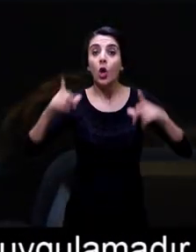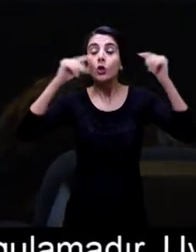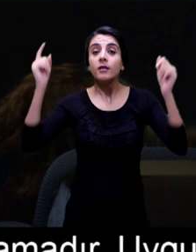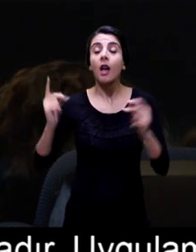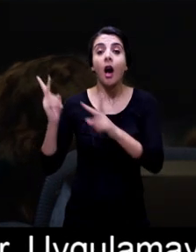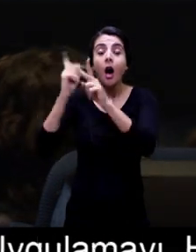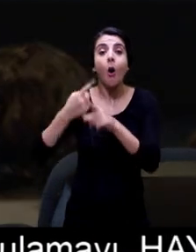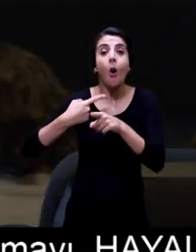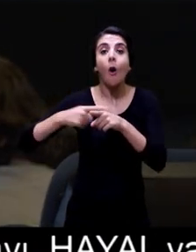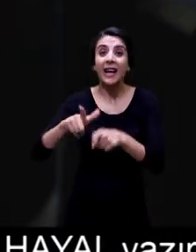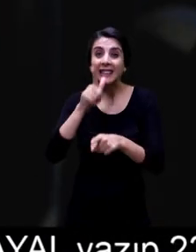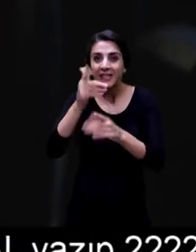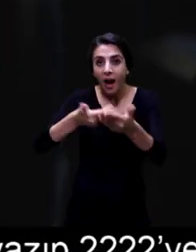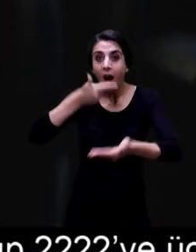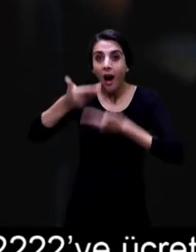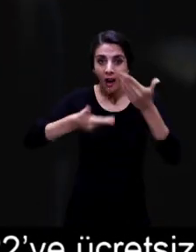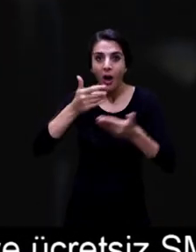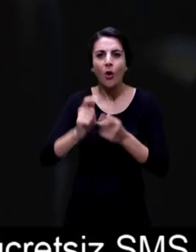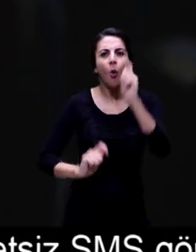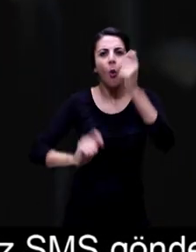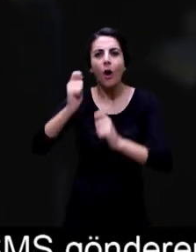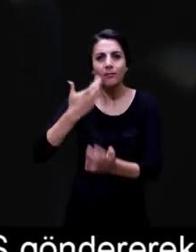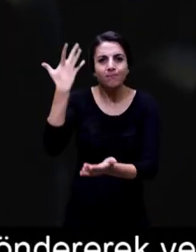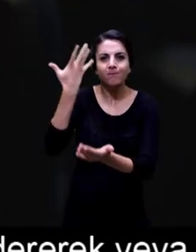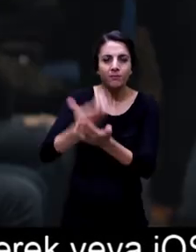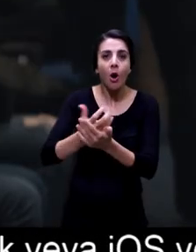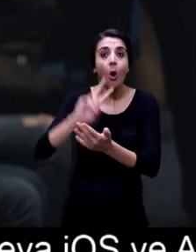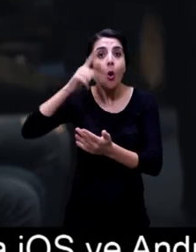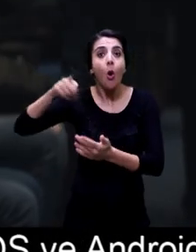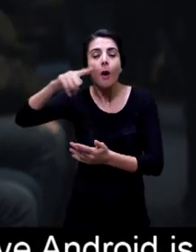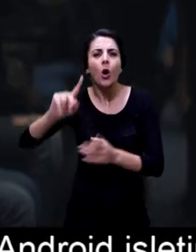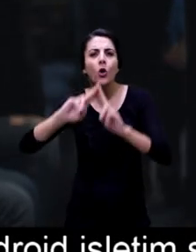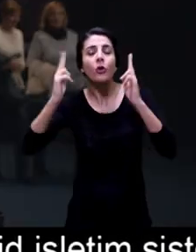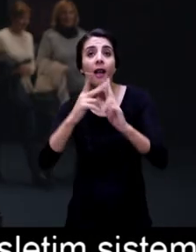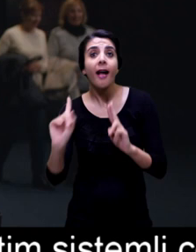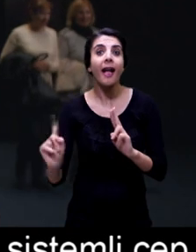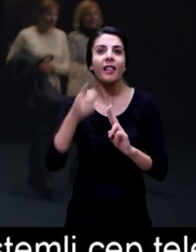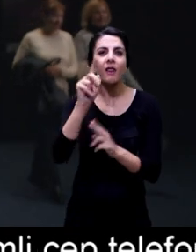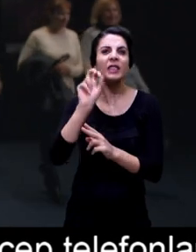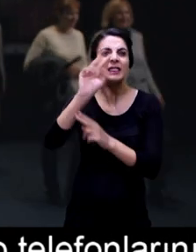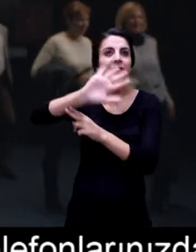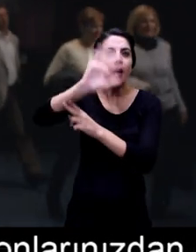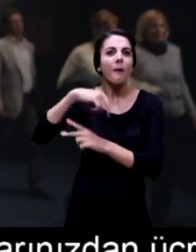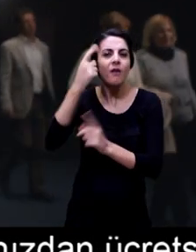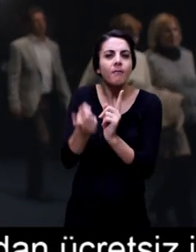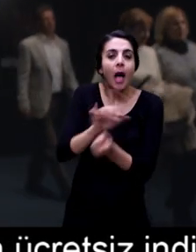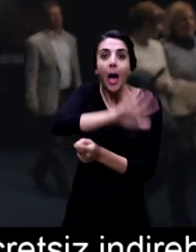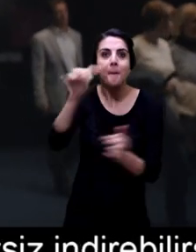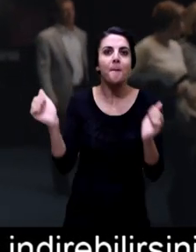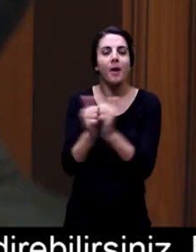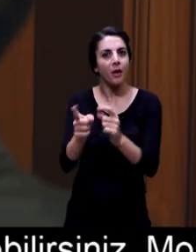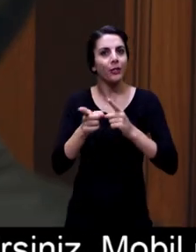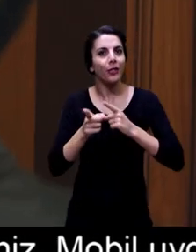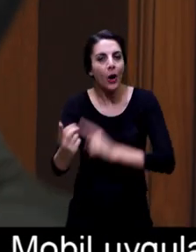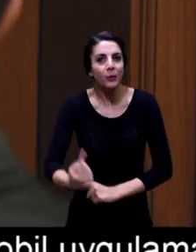Türksel Hayal Ortağım'ın sesli betimleme uygulamasıyla Görme Engelliler dünyada ilk kez vizyon filmlerini herkes